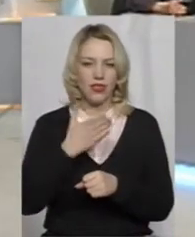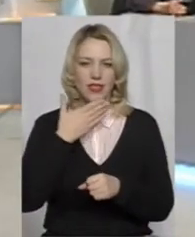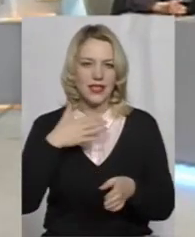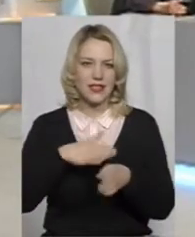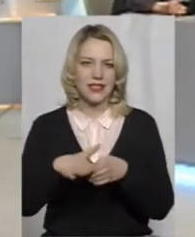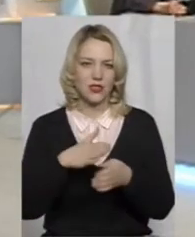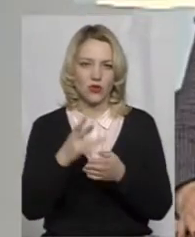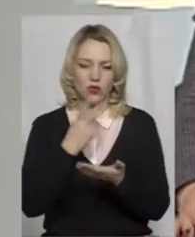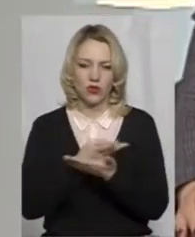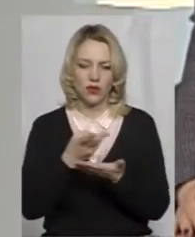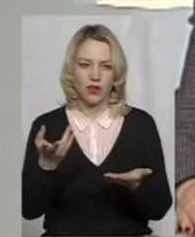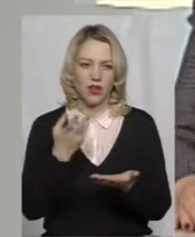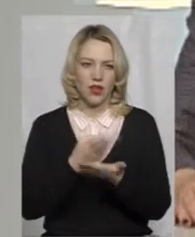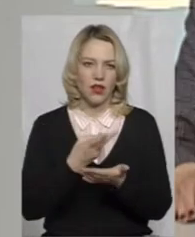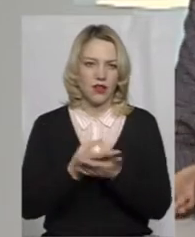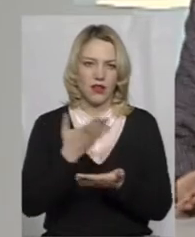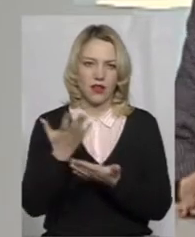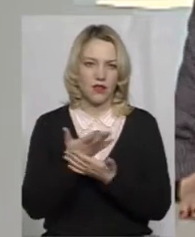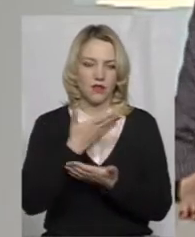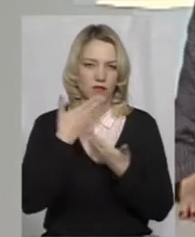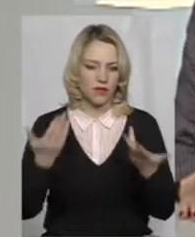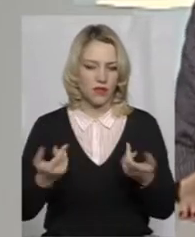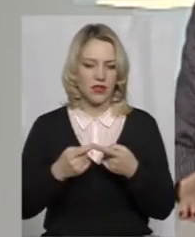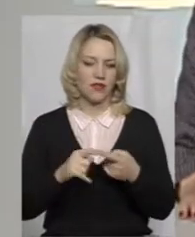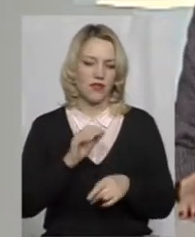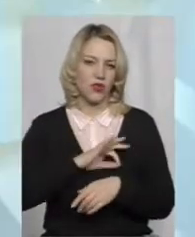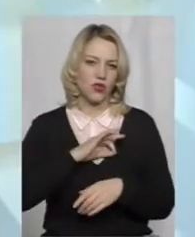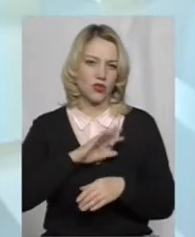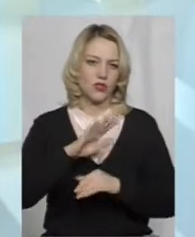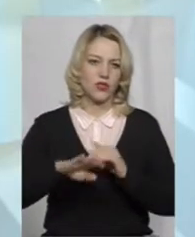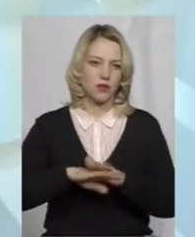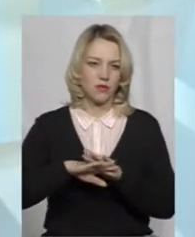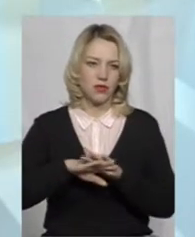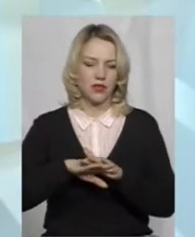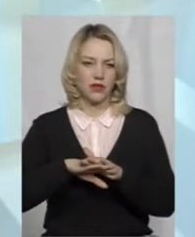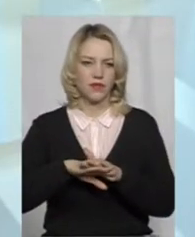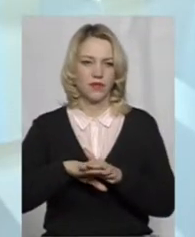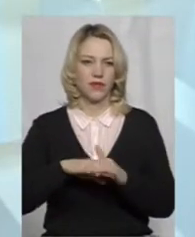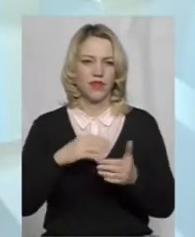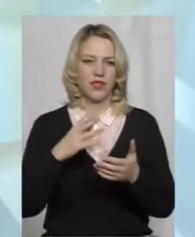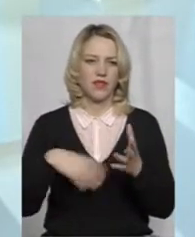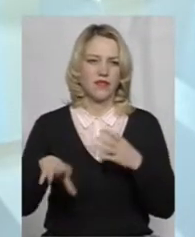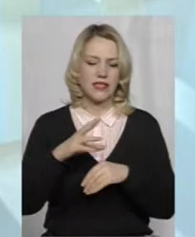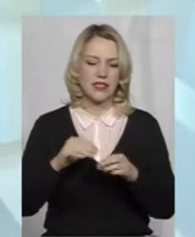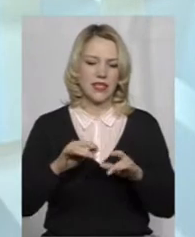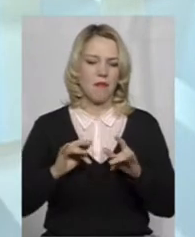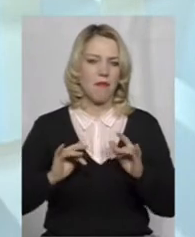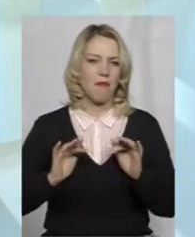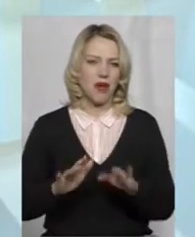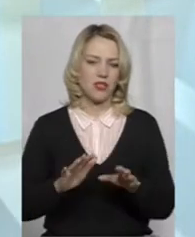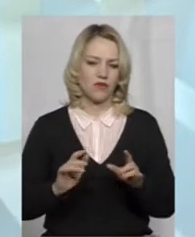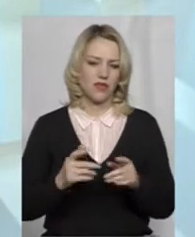Ну, а як він може бути діючим? Як там не показується? Використовується під всі масові заходи.